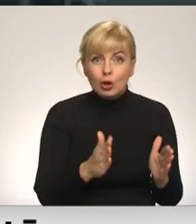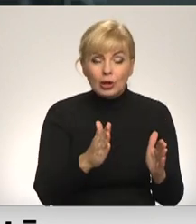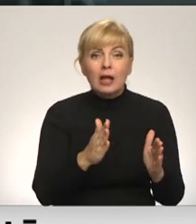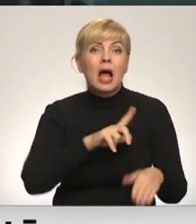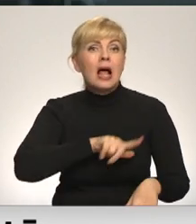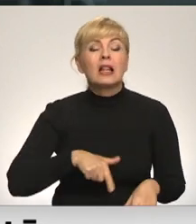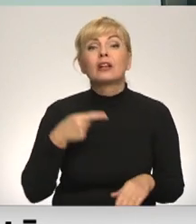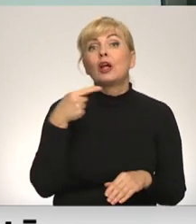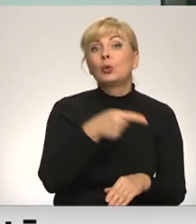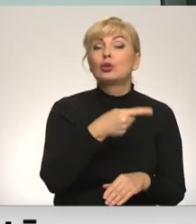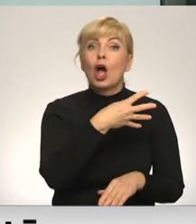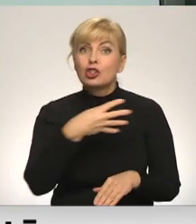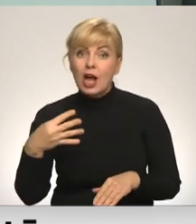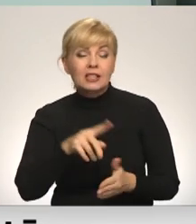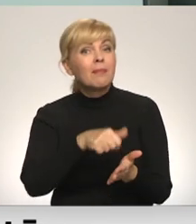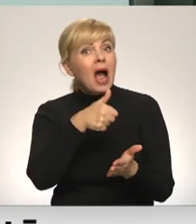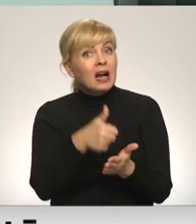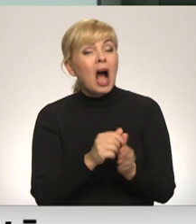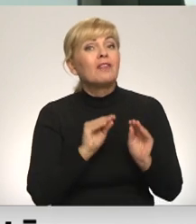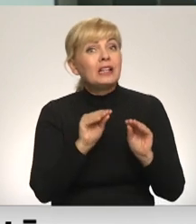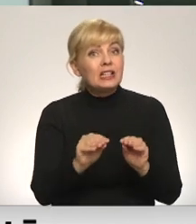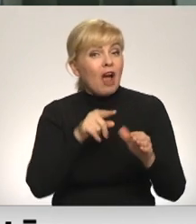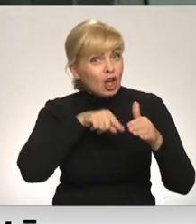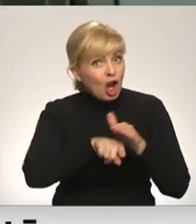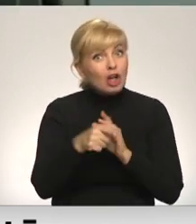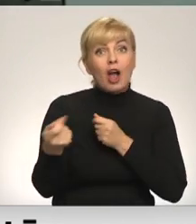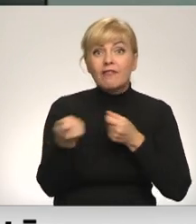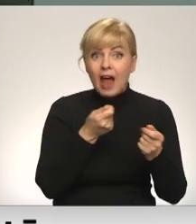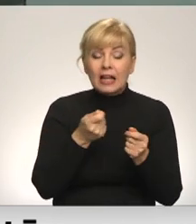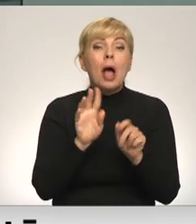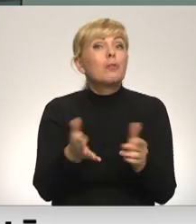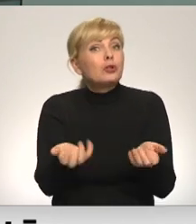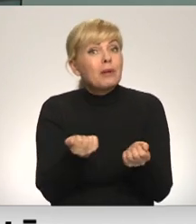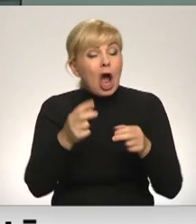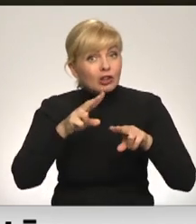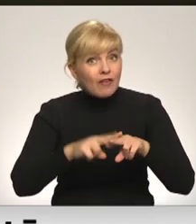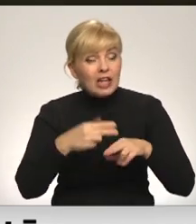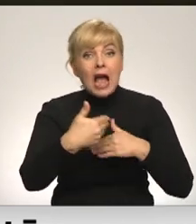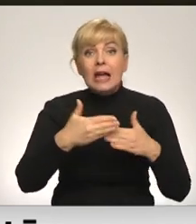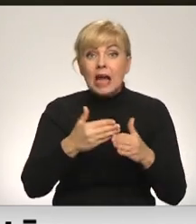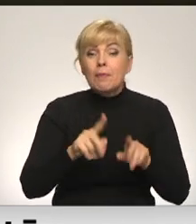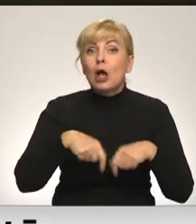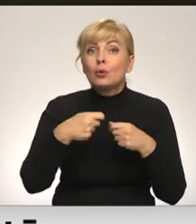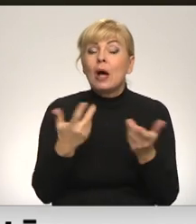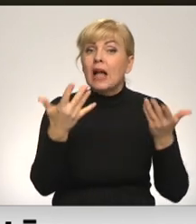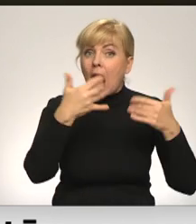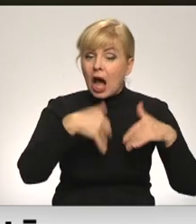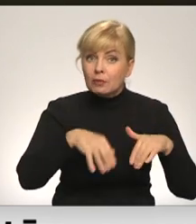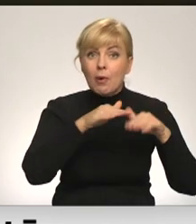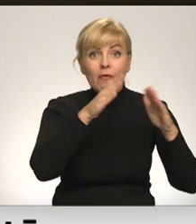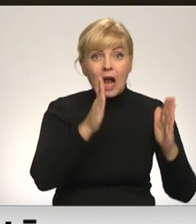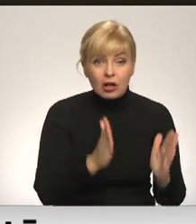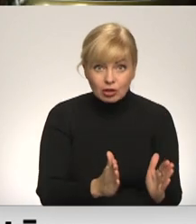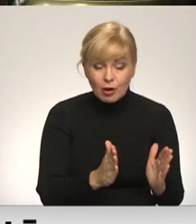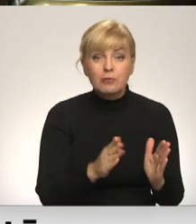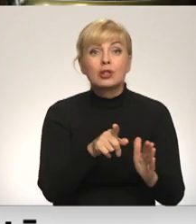aptuveni 1400. Tie galvenokārt ir izvietoti veikalos. Būs pieņemšanas vietas, kur iepakojumu varēs nodot automātiskā depozīta punktā jeb